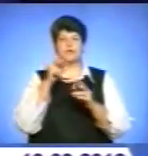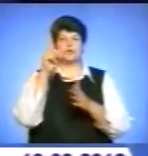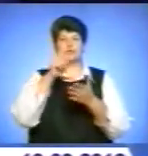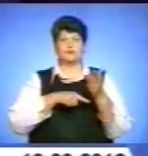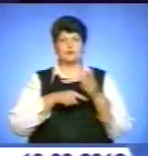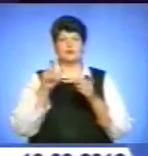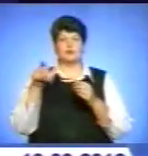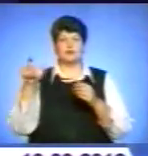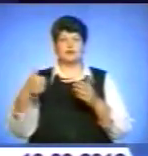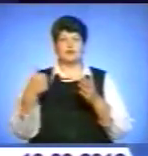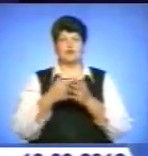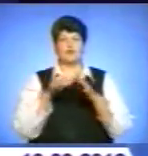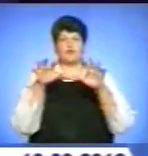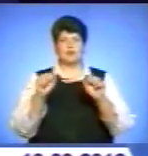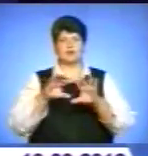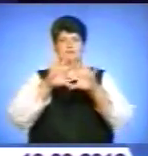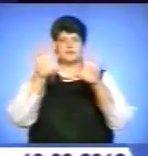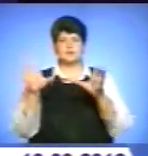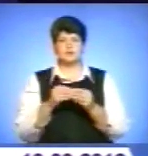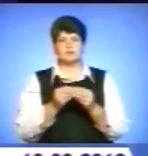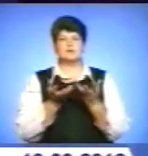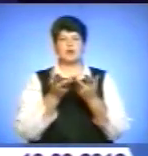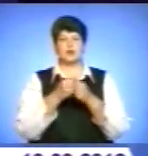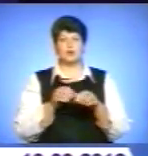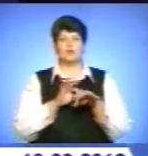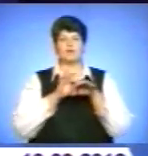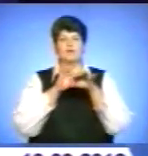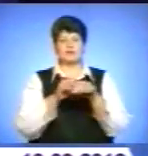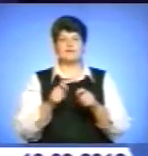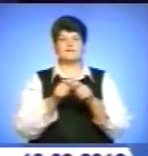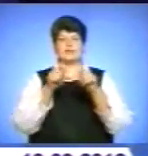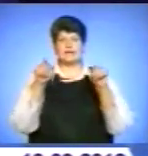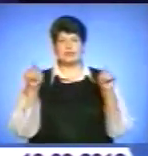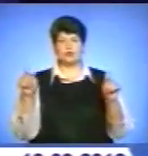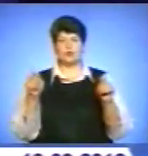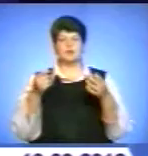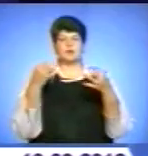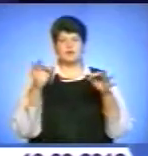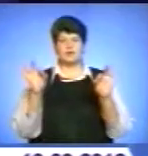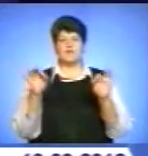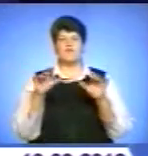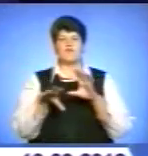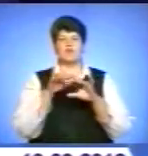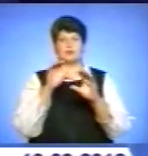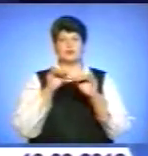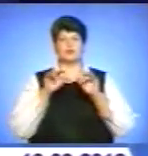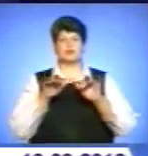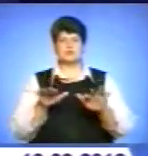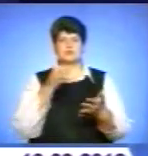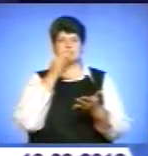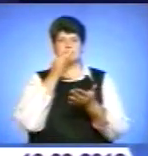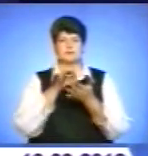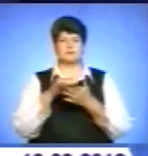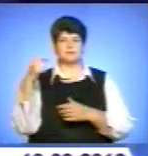парламенту, так і до влади в цілому. Саме за рахунок проведення відкритого і демократичного виборчого процесу, наголосив президент.